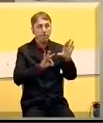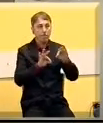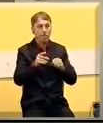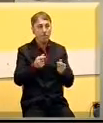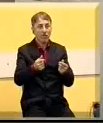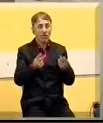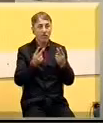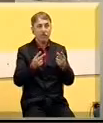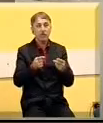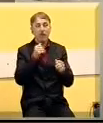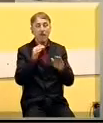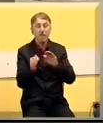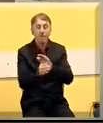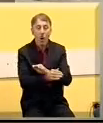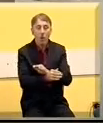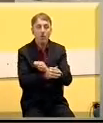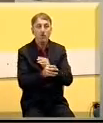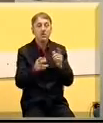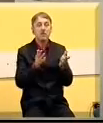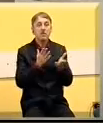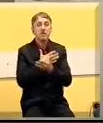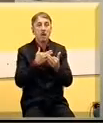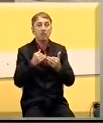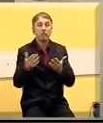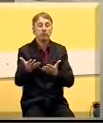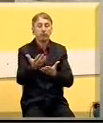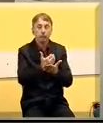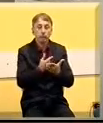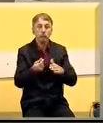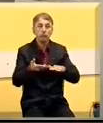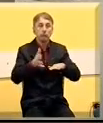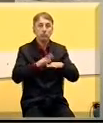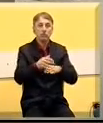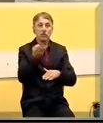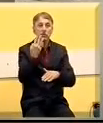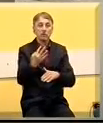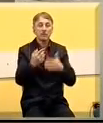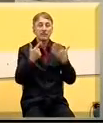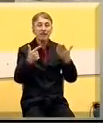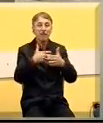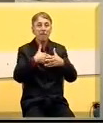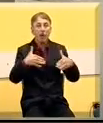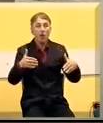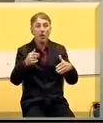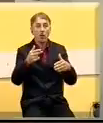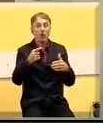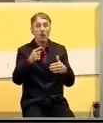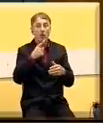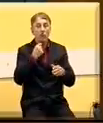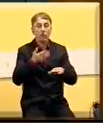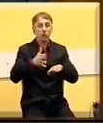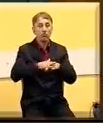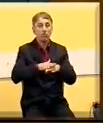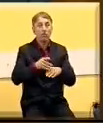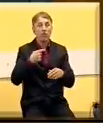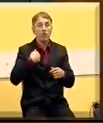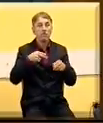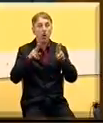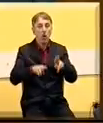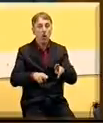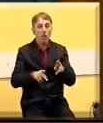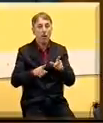u fondu za zemljište obezbedimo novih 47 miliona za sisteme za navodnjavanje. Imali smo